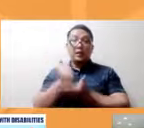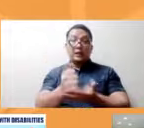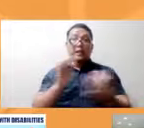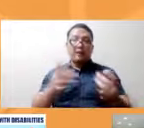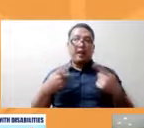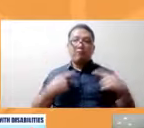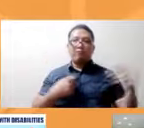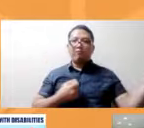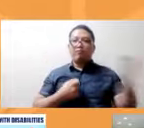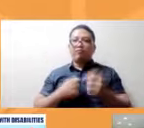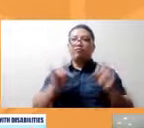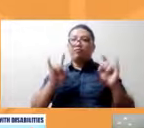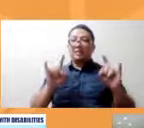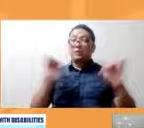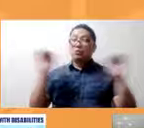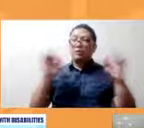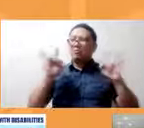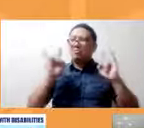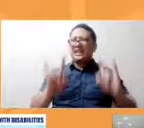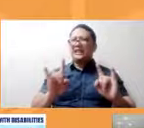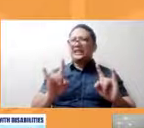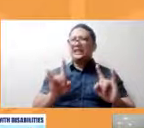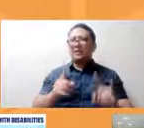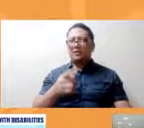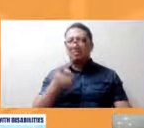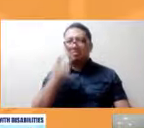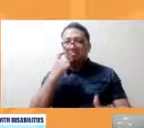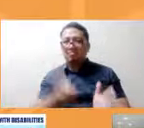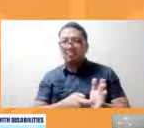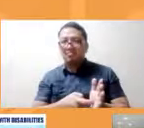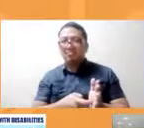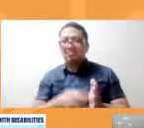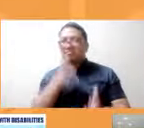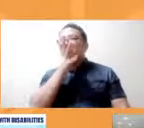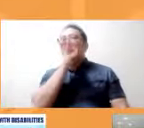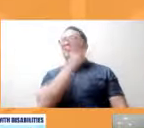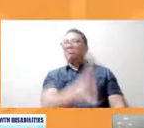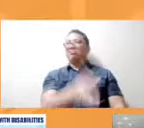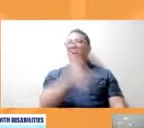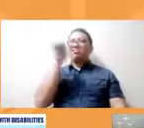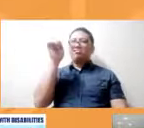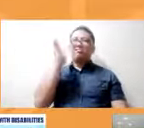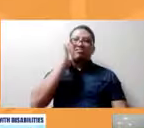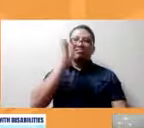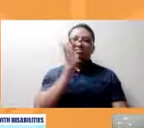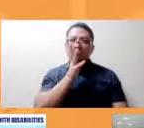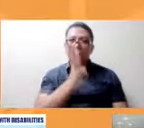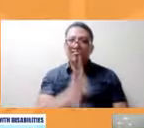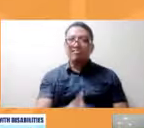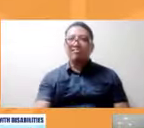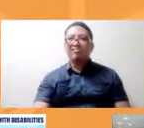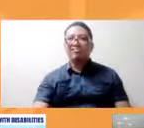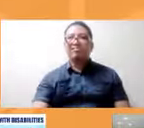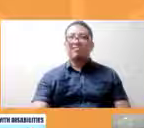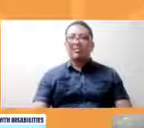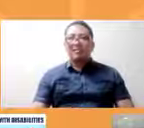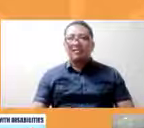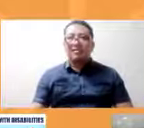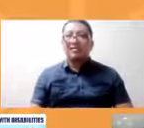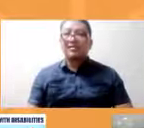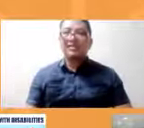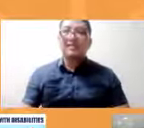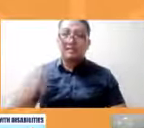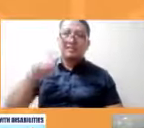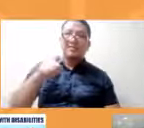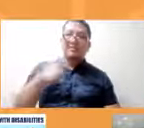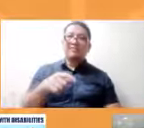Pag walang media, alam na, hindi ko nagpaliwanag. Kailangan ng